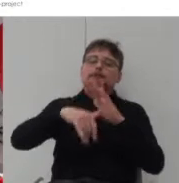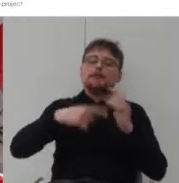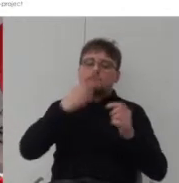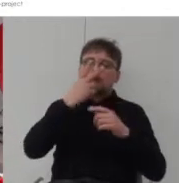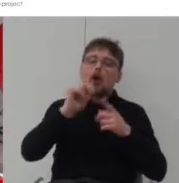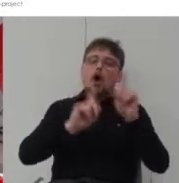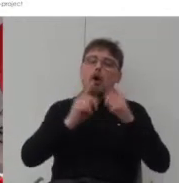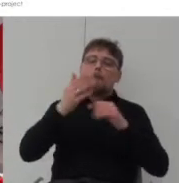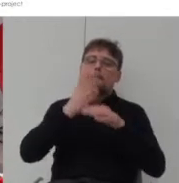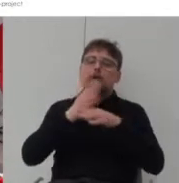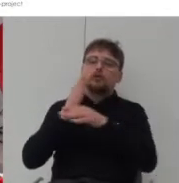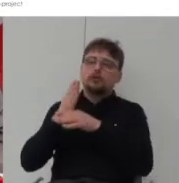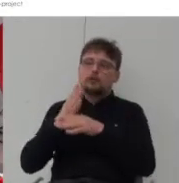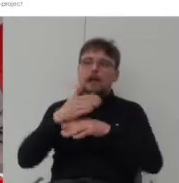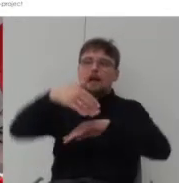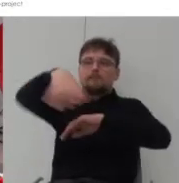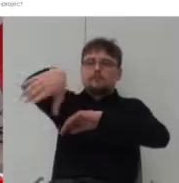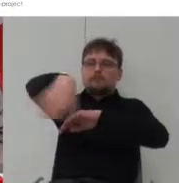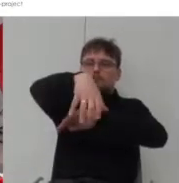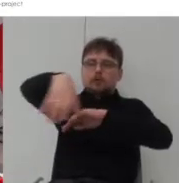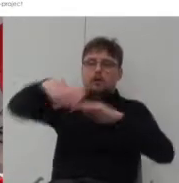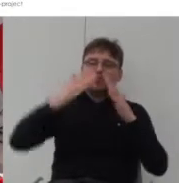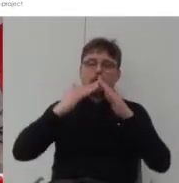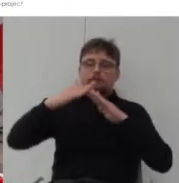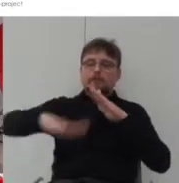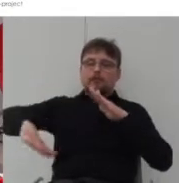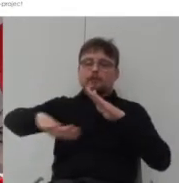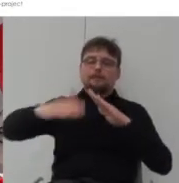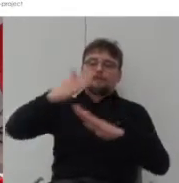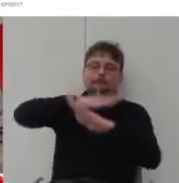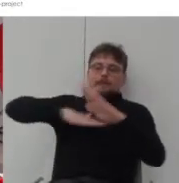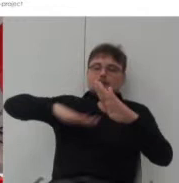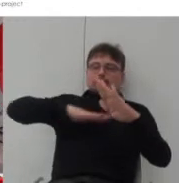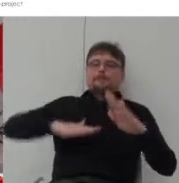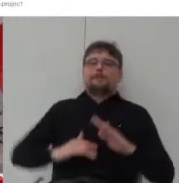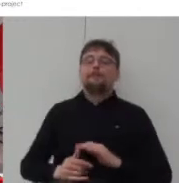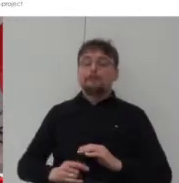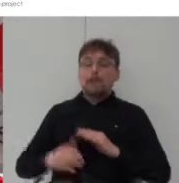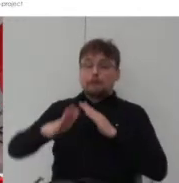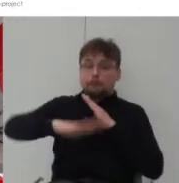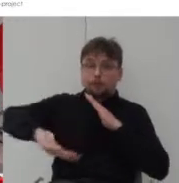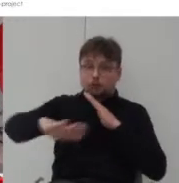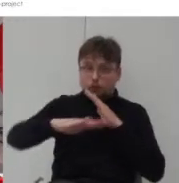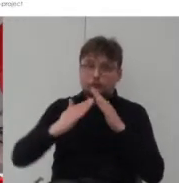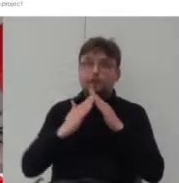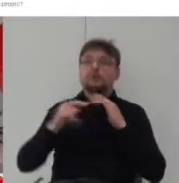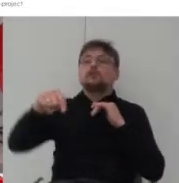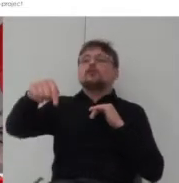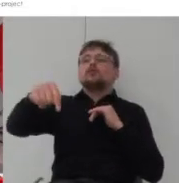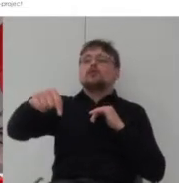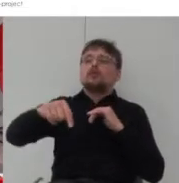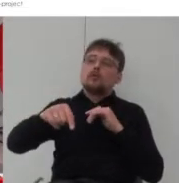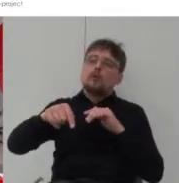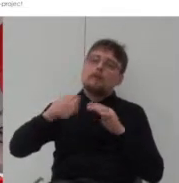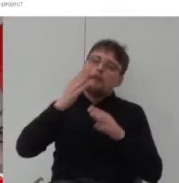jakby podzielony na część przednią przed domem i część tylnią. Ta część przed domem staje się taką przestrzenią